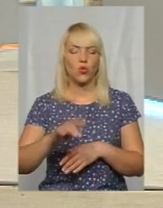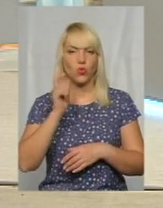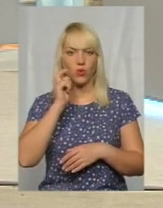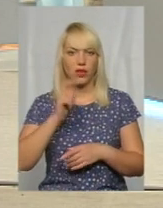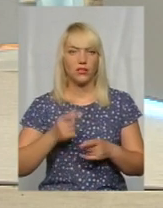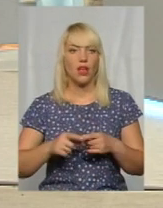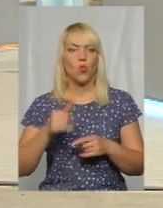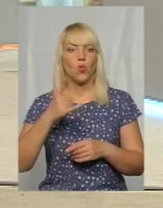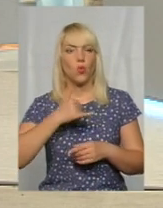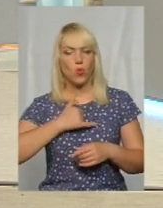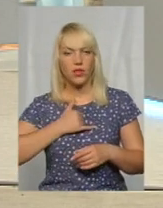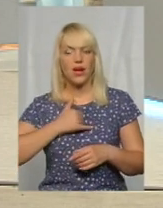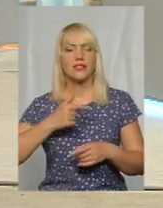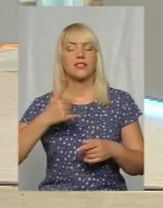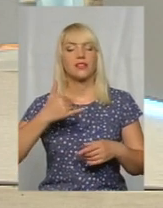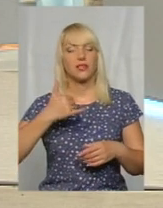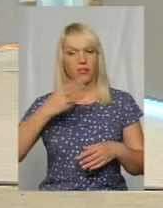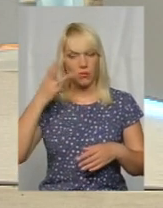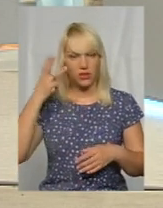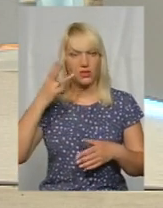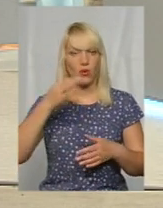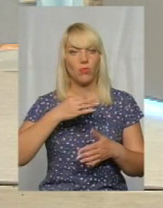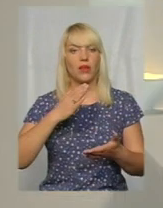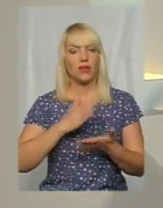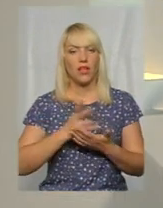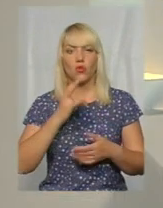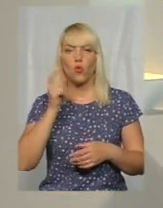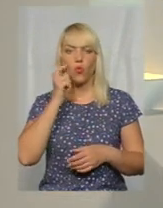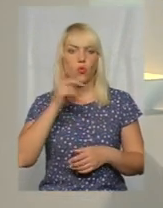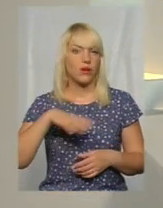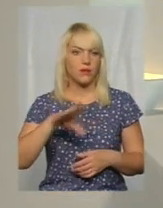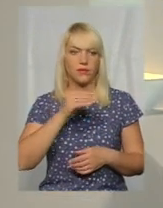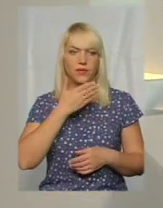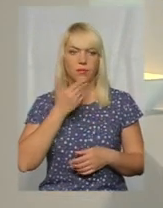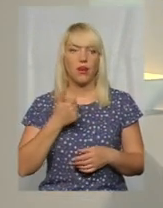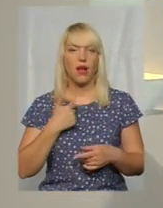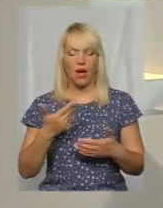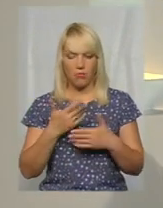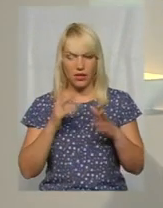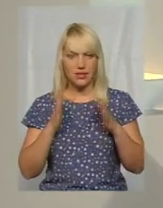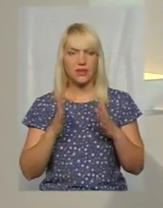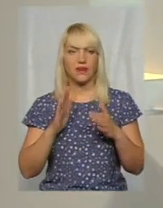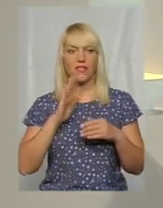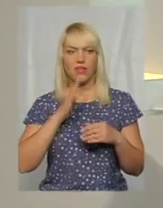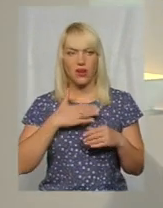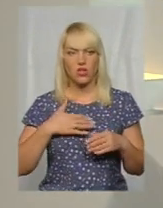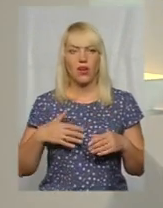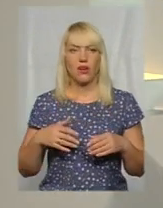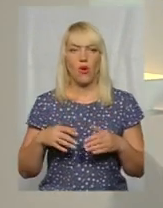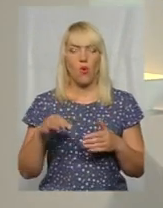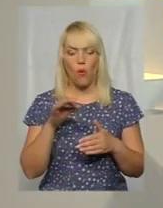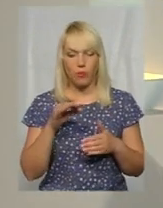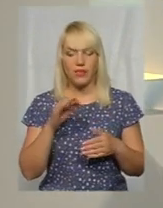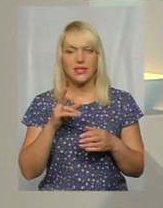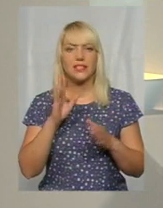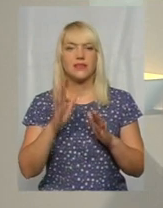так само в В нас вона працює, працює досить. Але ми так само зараз можемо в межах області здавати тільки за місцем реєстрації, чи